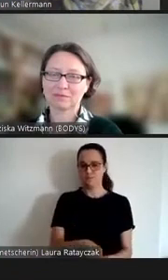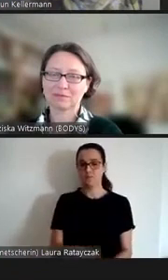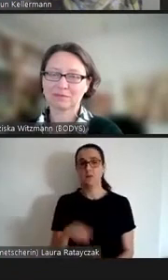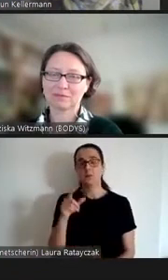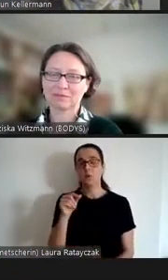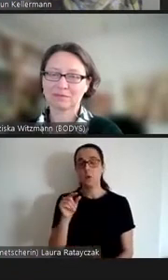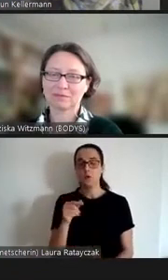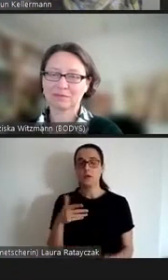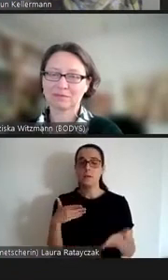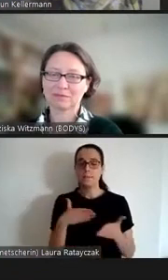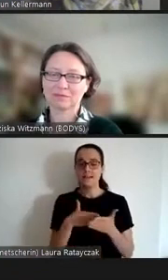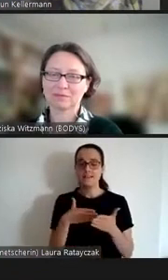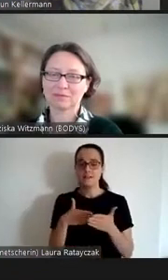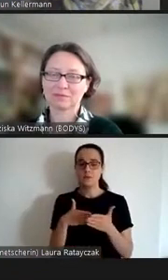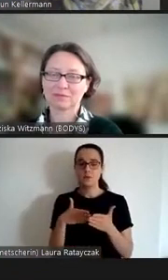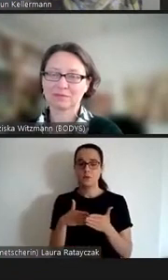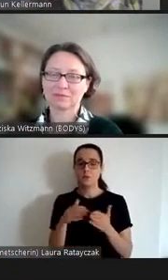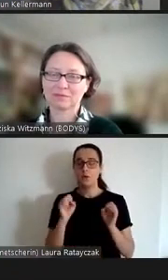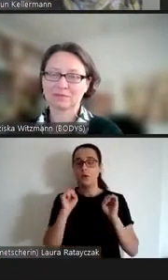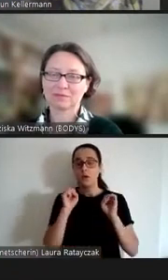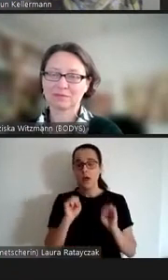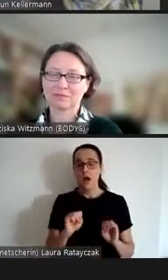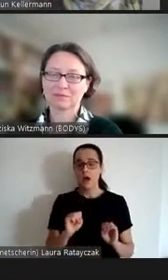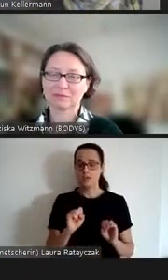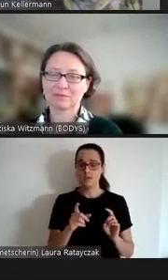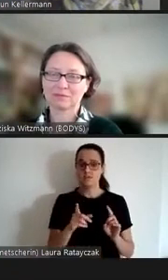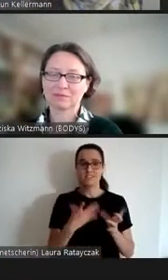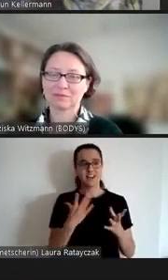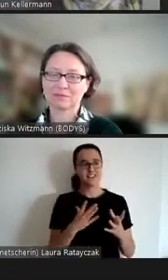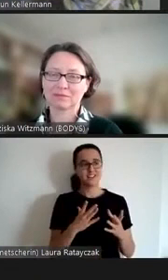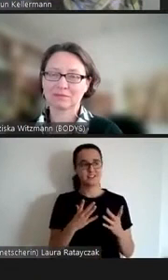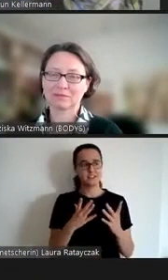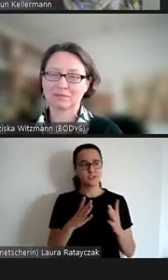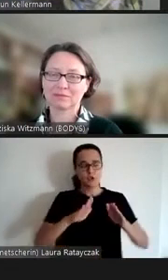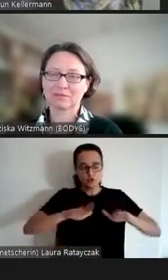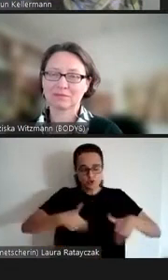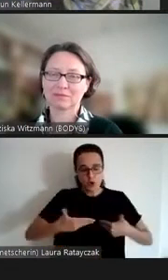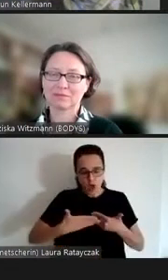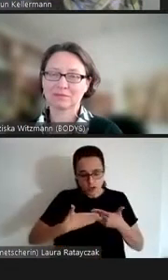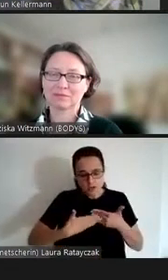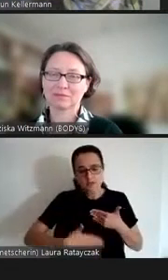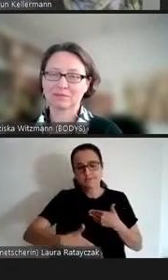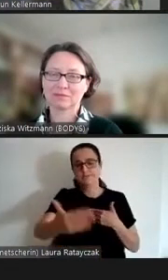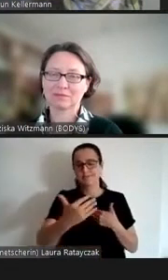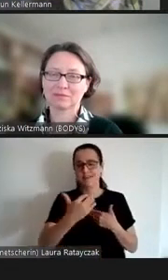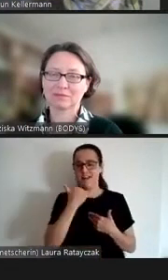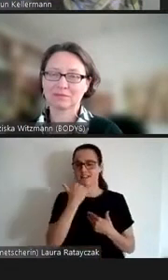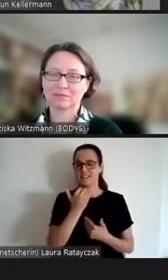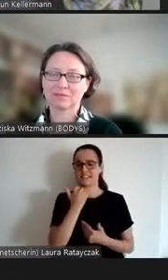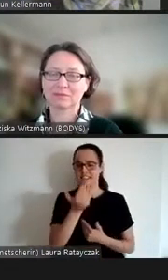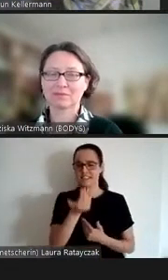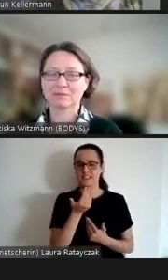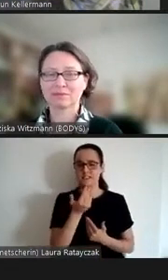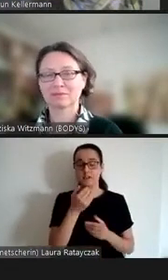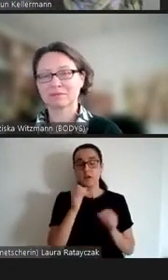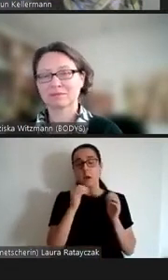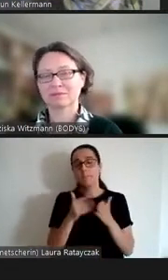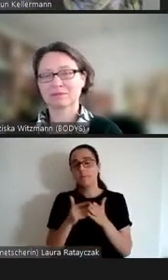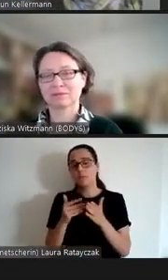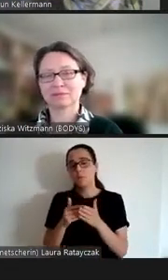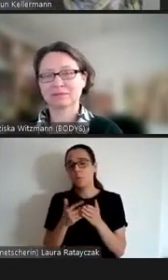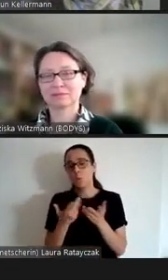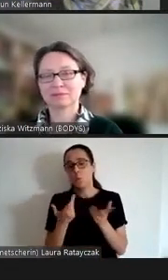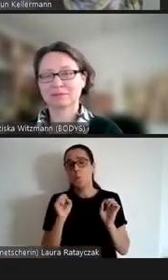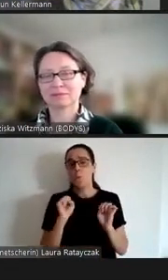Anlass geben etwas zu erzählen Behinderung kann einer